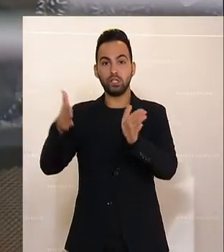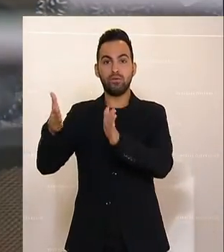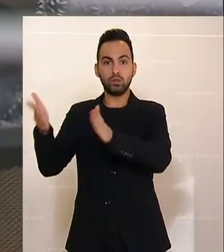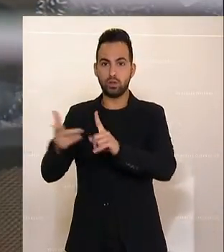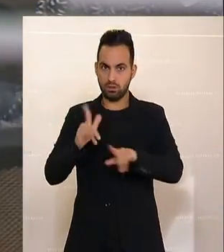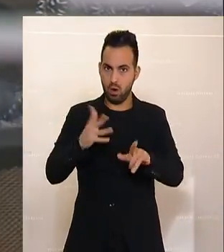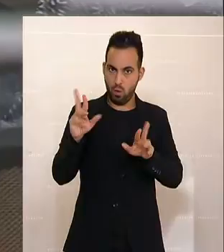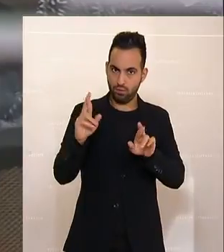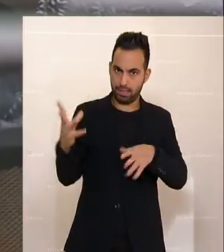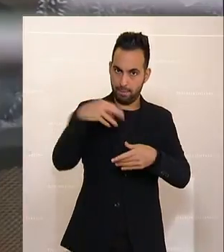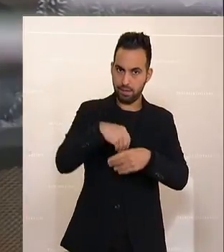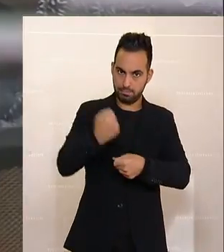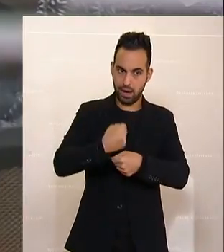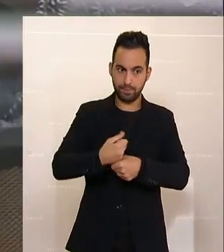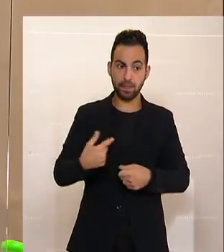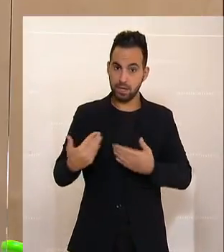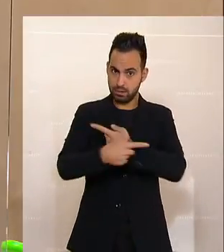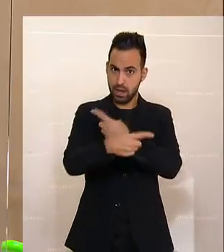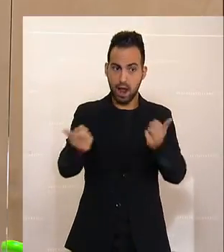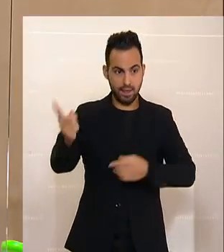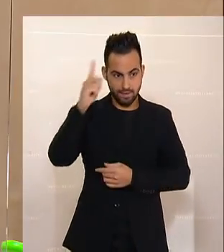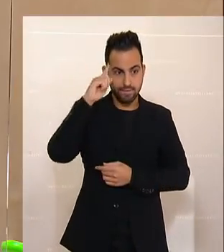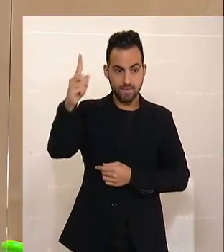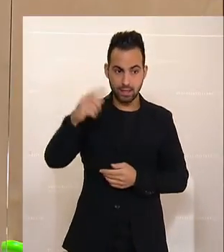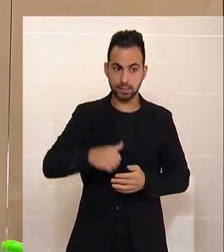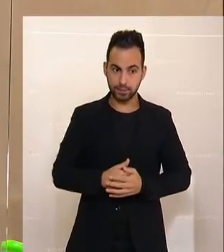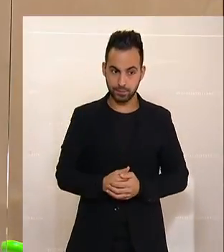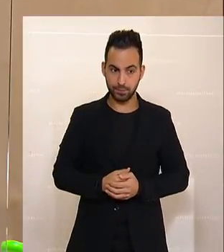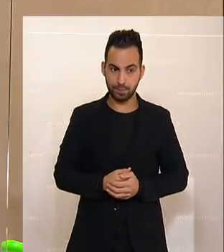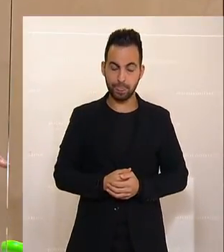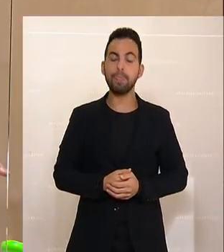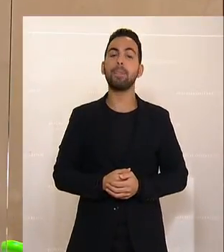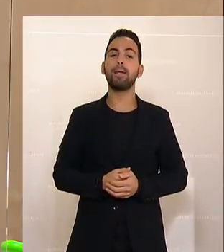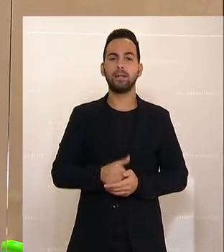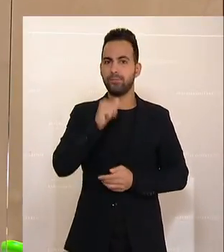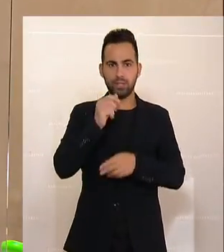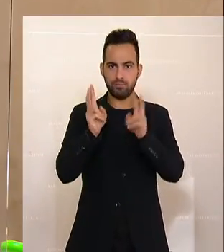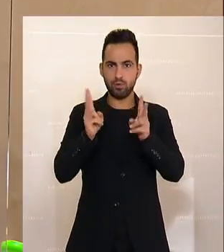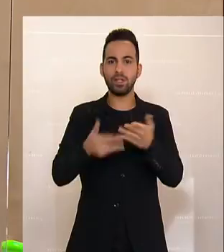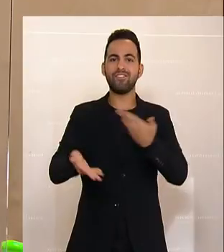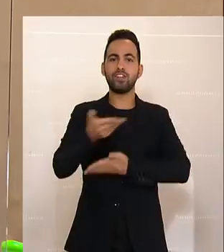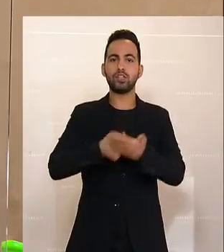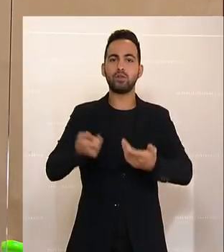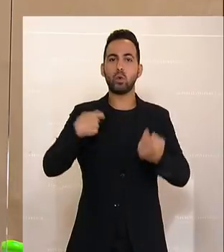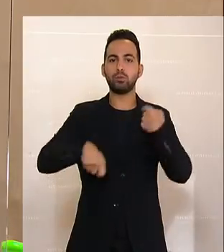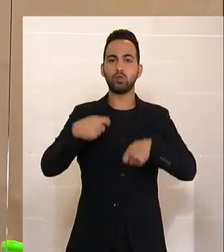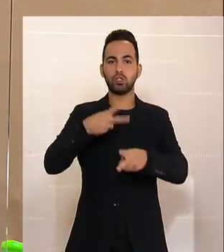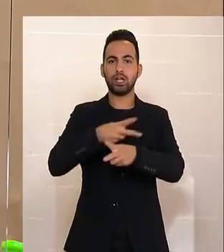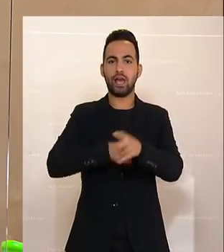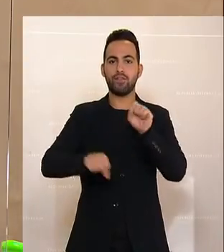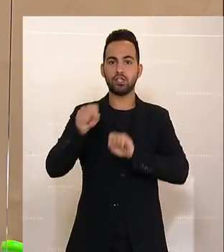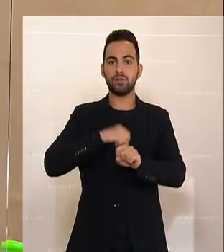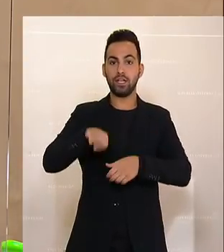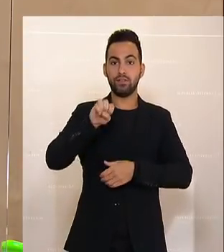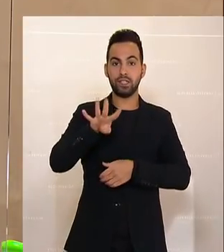forcieren werden. Wie Sie alle wissen, ist es nicht möglich, dass die Wirtschafts und Korruptionsstaatsanwaltschaft seit